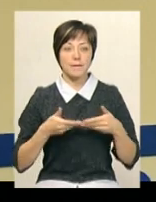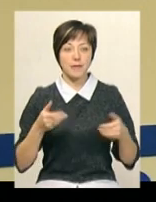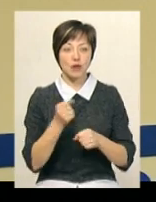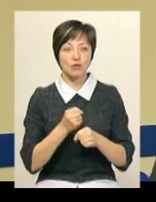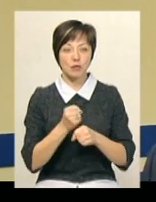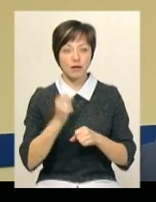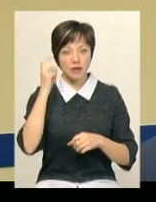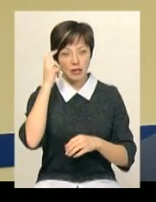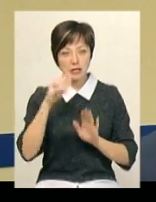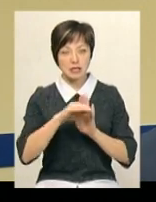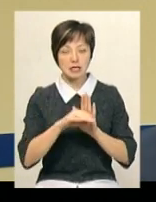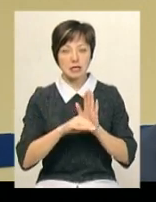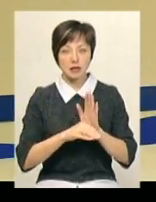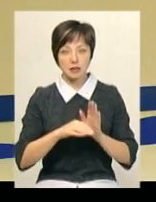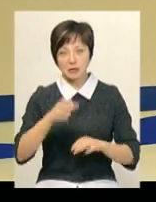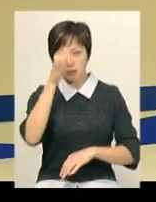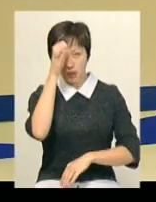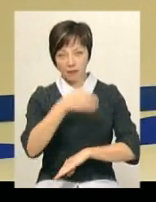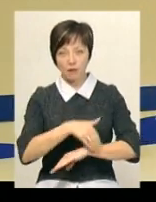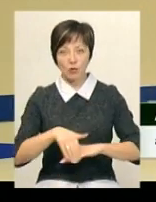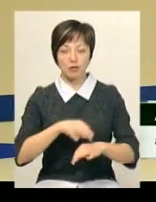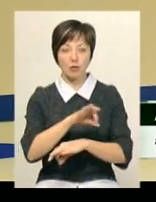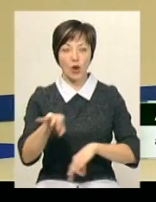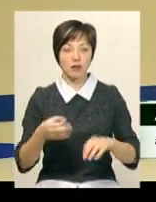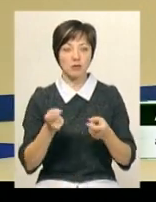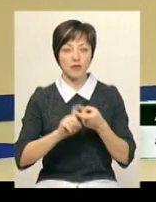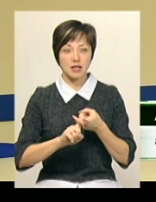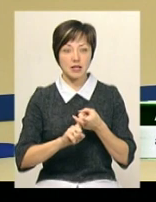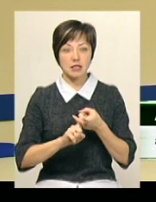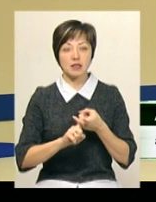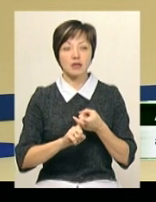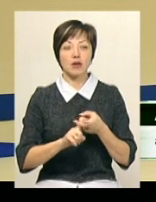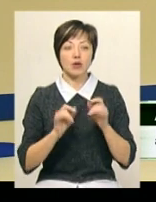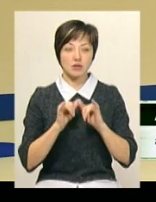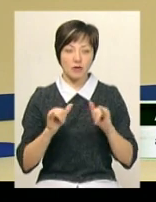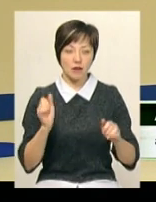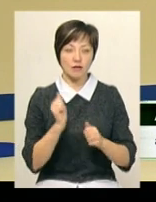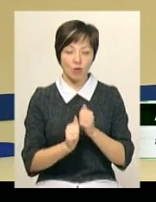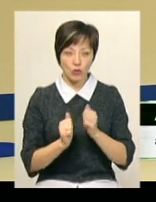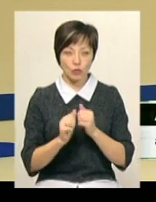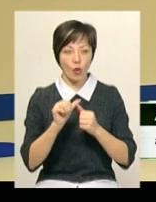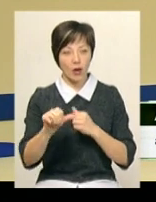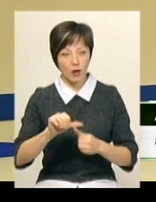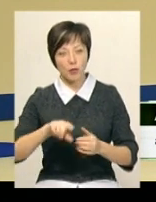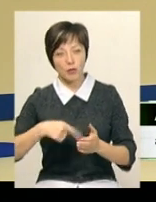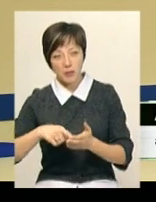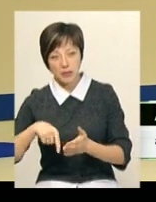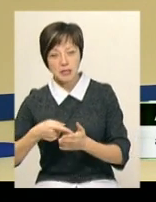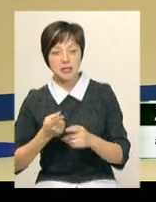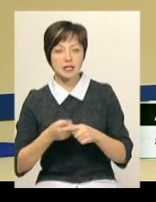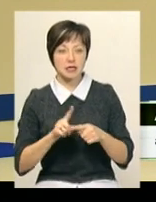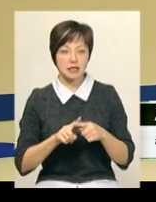Києві системи «Смарт вулиць». Проєкти, пов'язані з Smart City, вони розвиваються в кожному окремому місті. Це